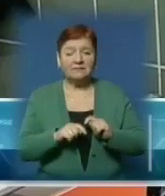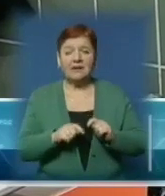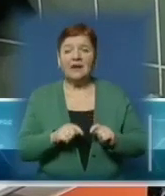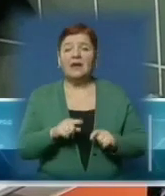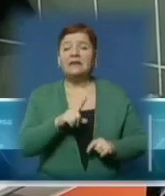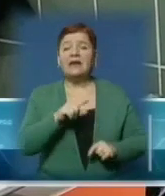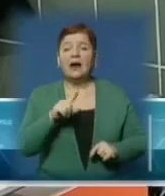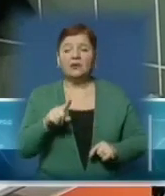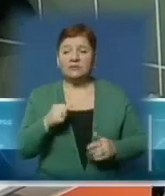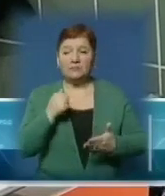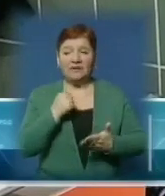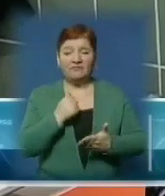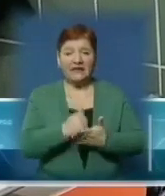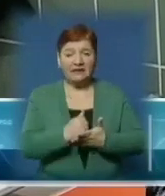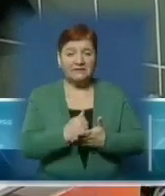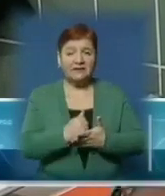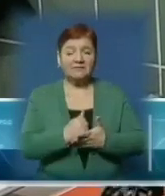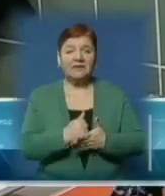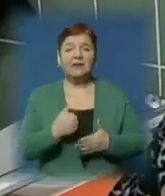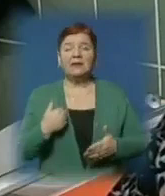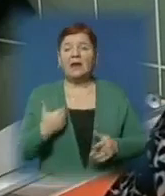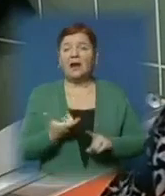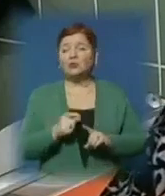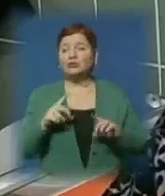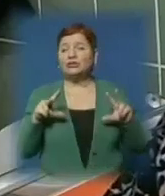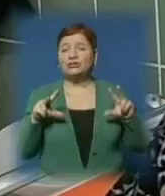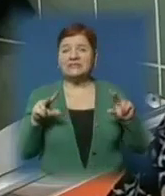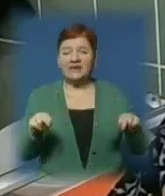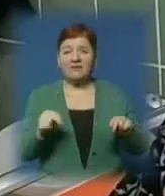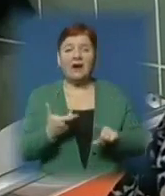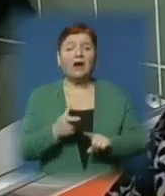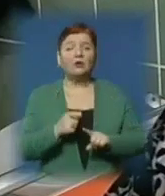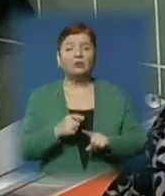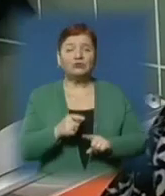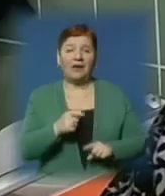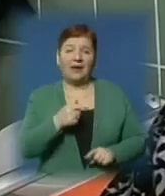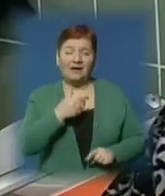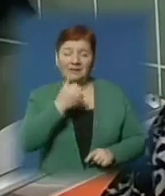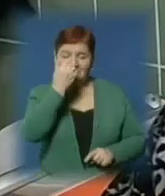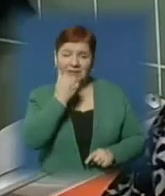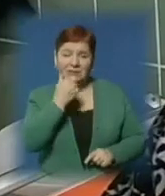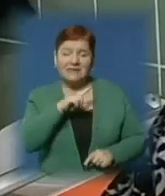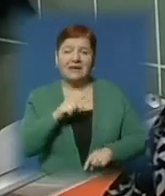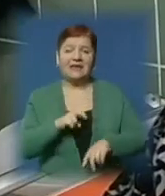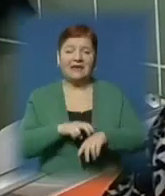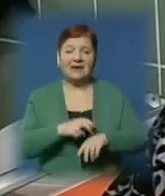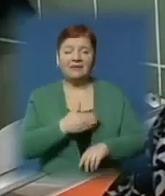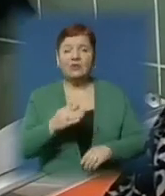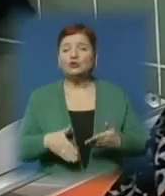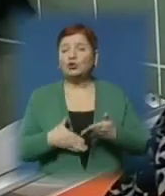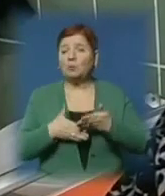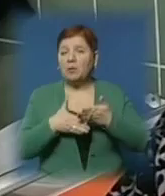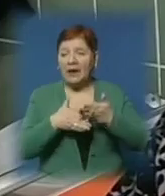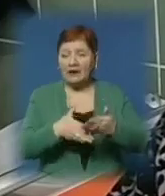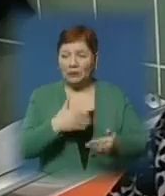діагноз потвердився, ми прилічилися. Я дуже щаслива, дуже рада за лікарів наших, що вони нам допомагають.